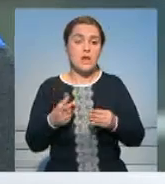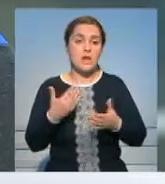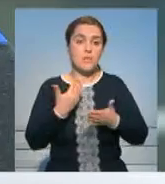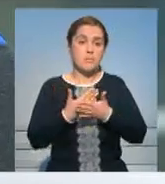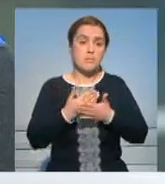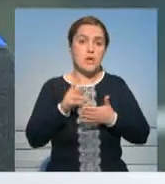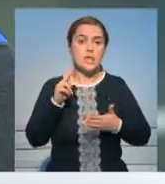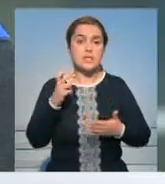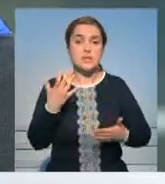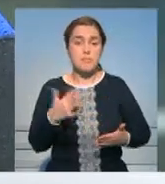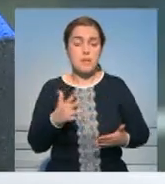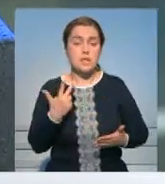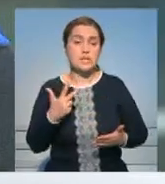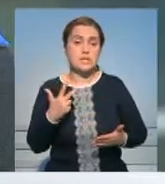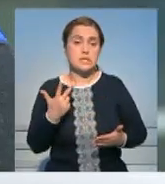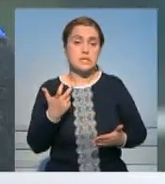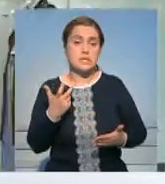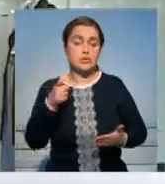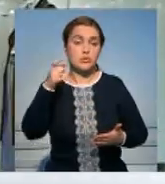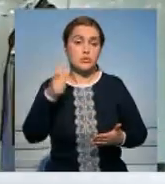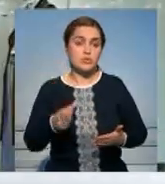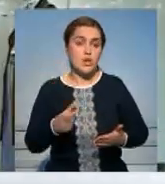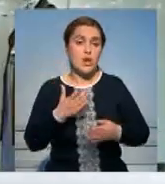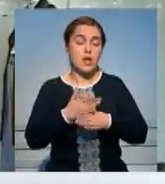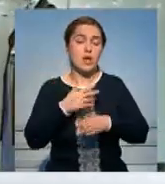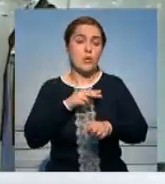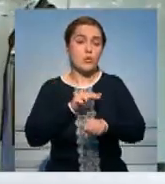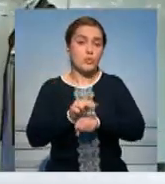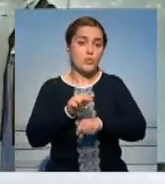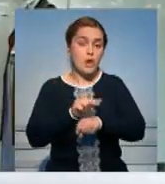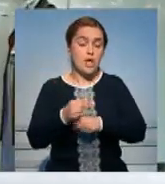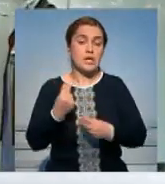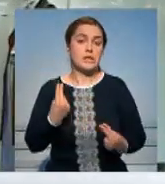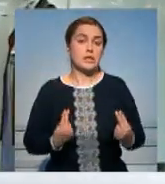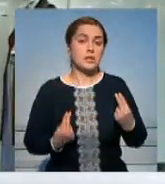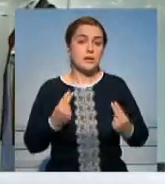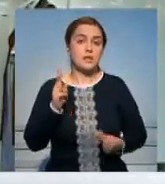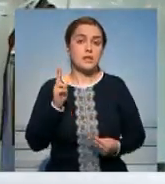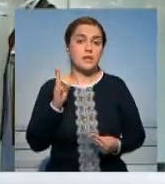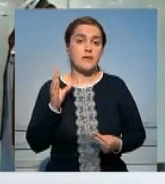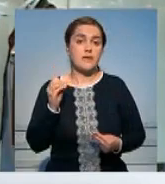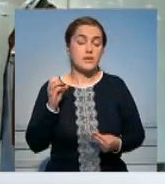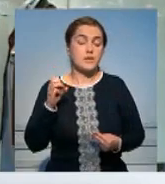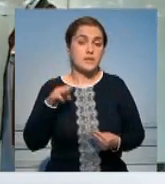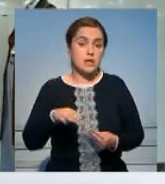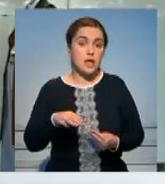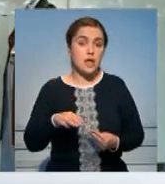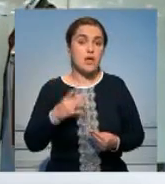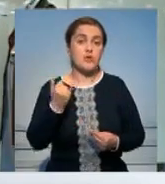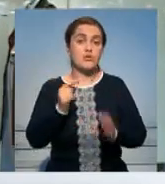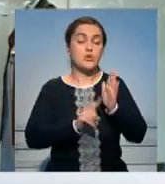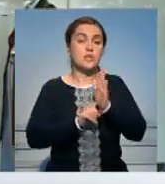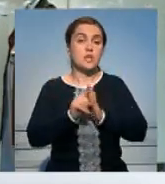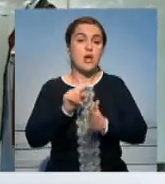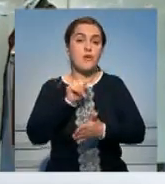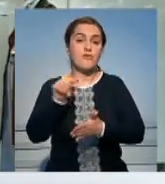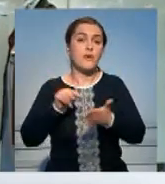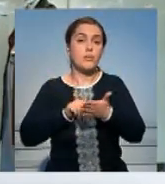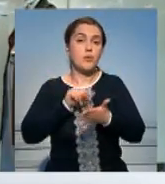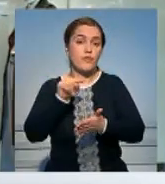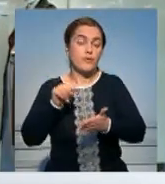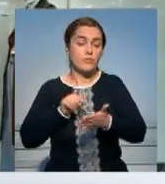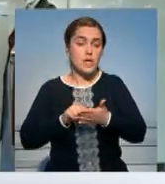250-300. Квест в трех этапах. Значит, первый этап – это когда команды отвечают на вопросы, которые связаны с